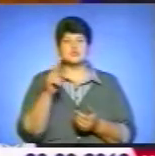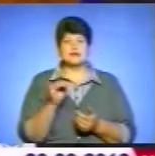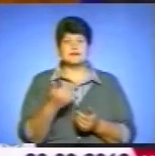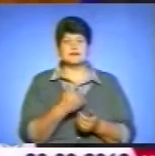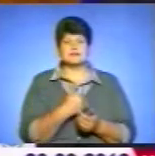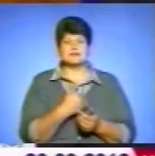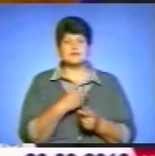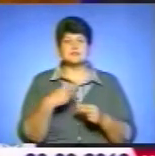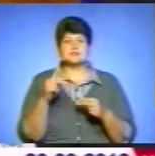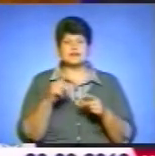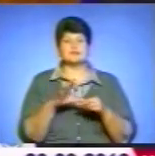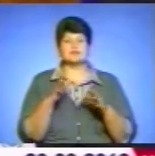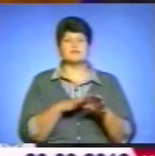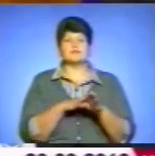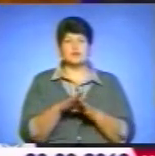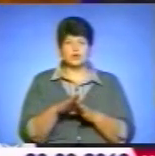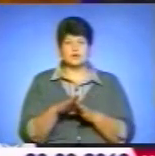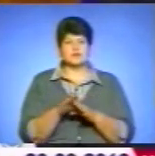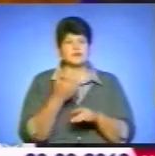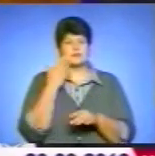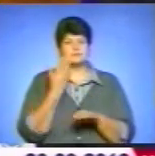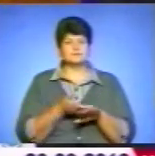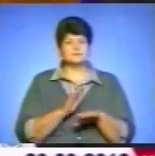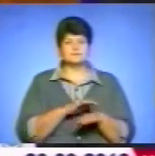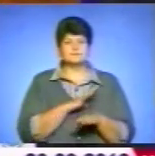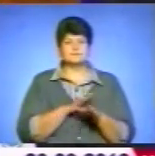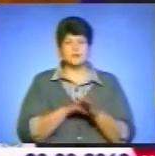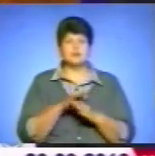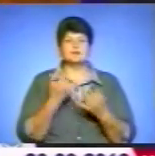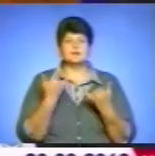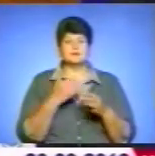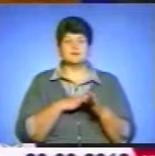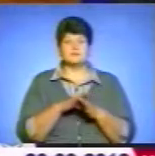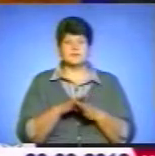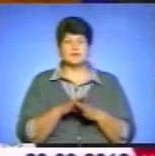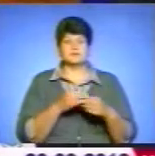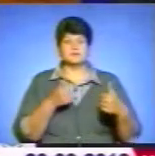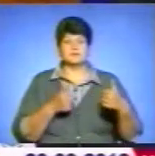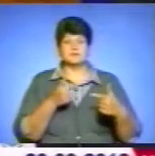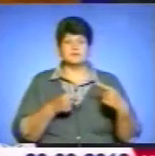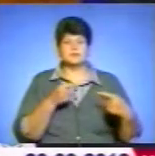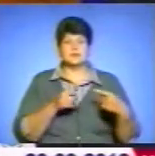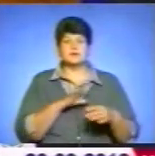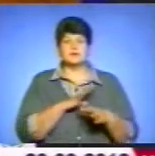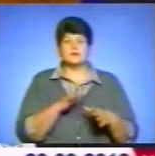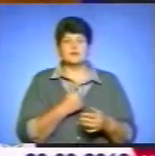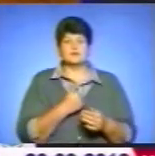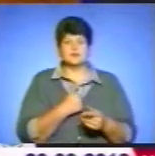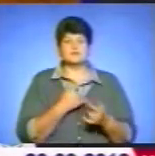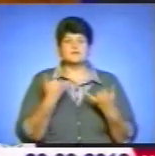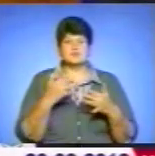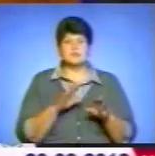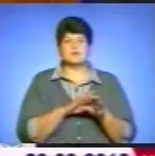просто їх виконати, але вони виконані. Як би там опоненти наші не хотіли, щоб було гірше, щоб вони були невиконані, все-таки вони